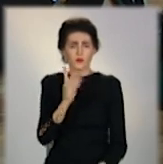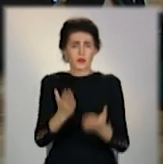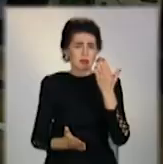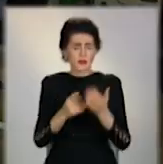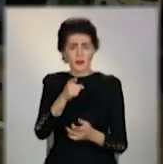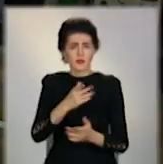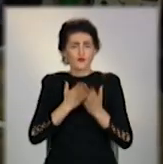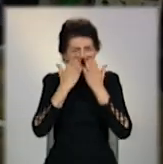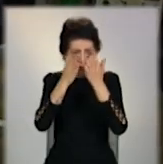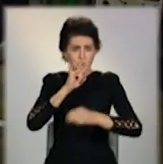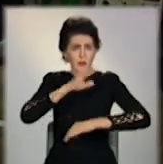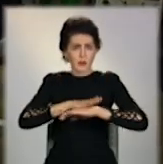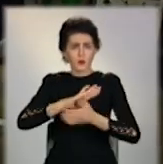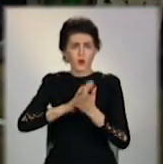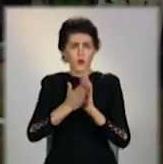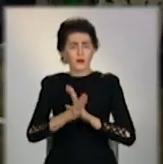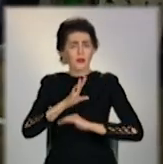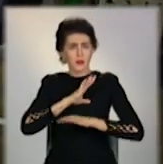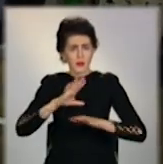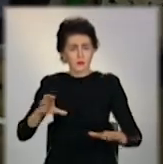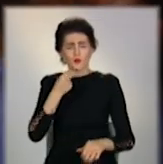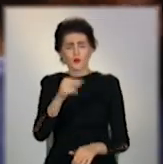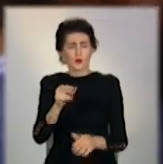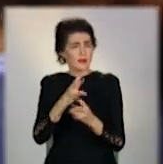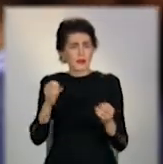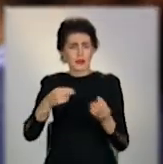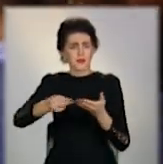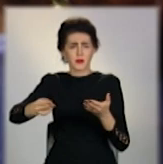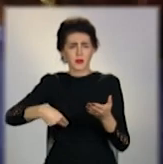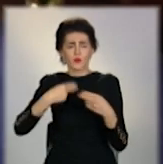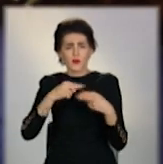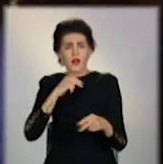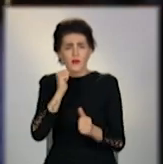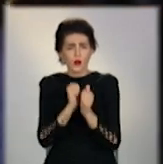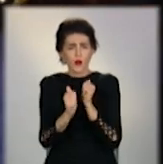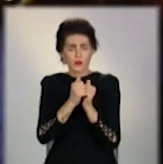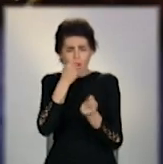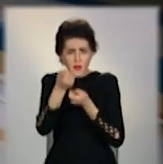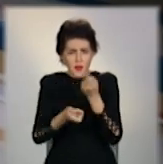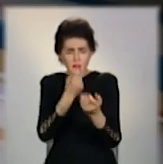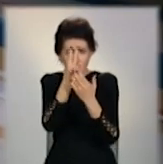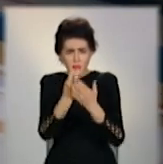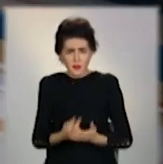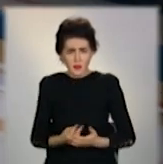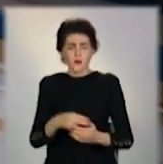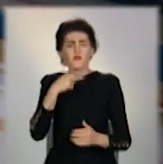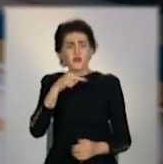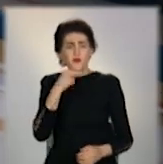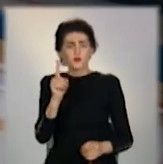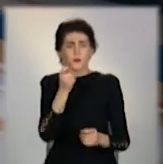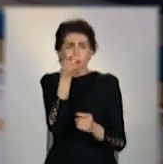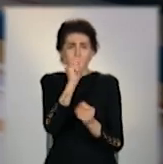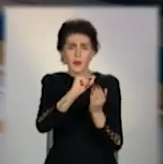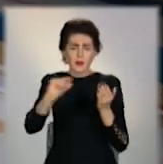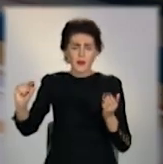прочитали повністю договір, не підписуйте його в жодному разі. Аналізуйте кожен пункт. Звертайте увагу на те, що пишуть дрібним